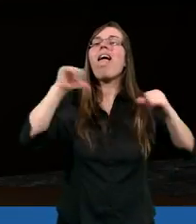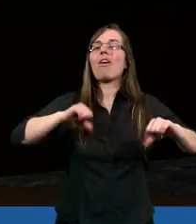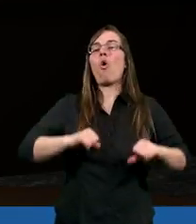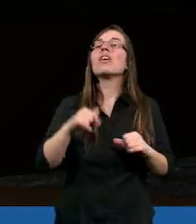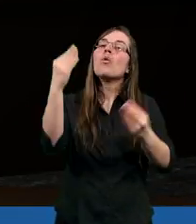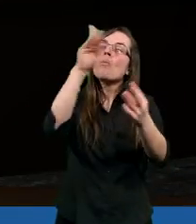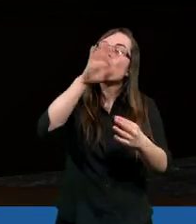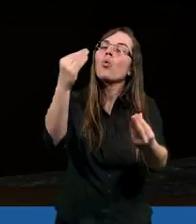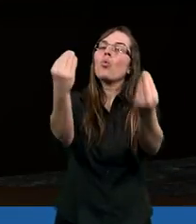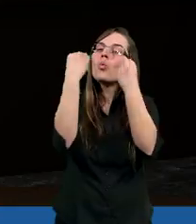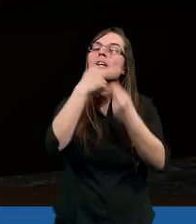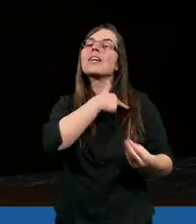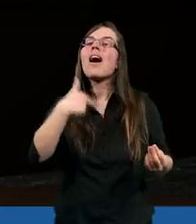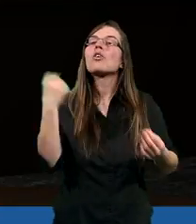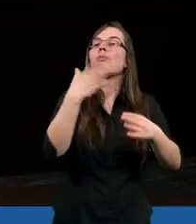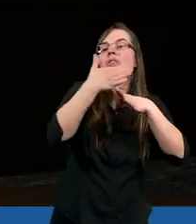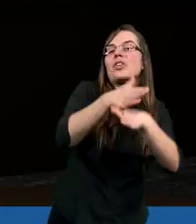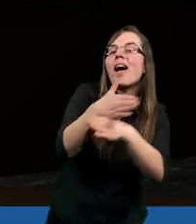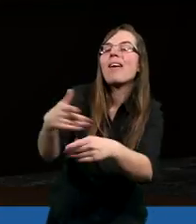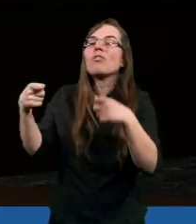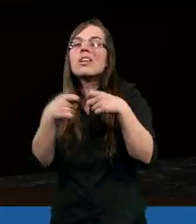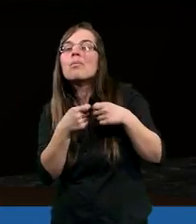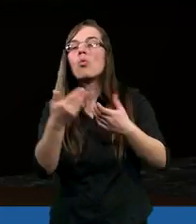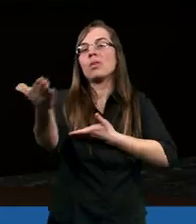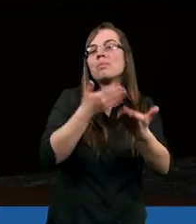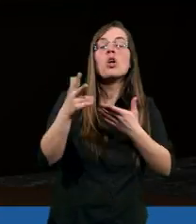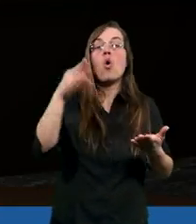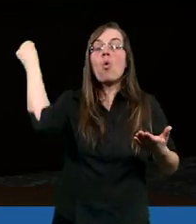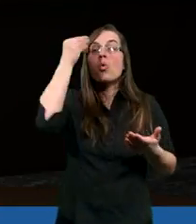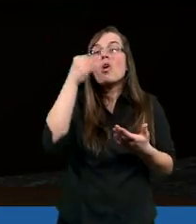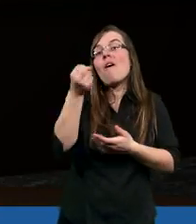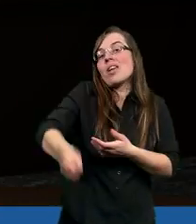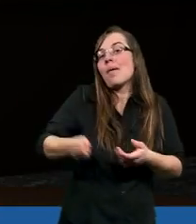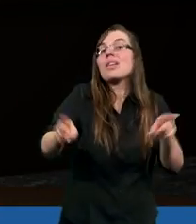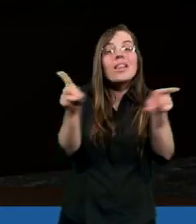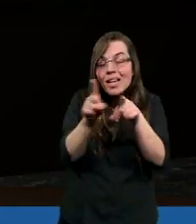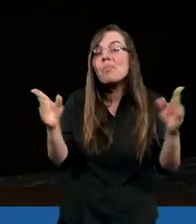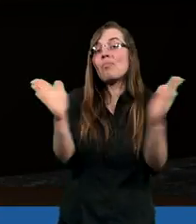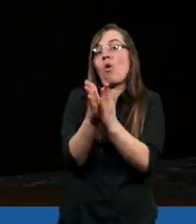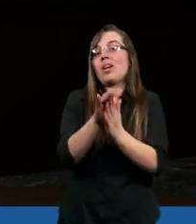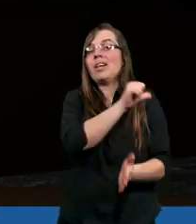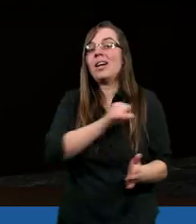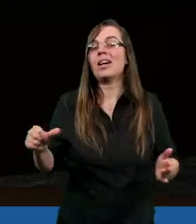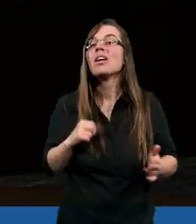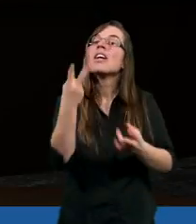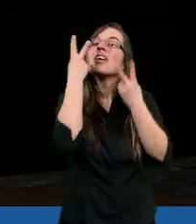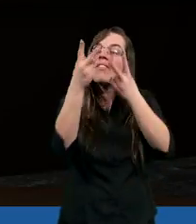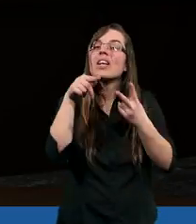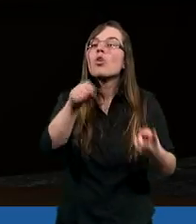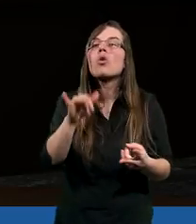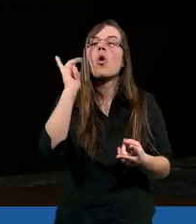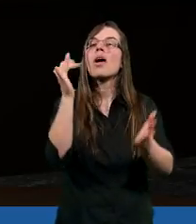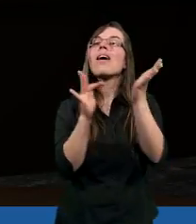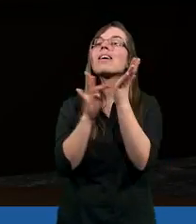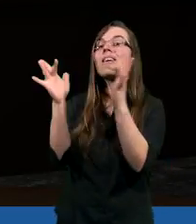innego uczy i wydaje mi się to, co wcześniej powiedziałeś o uczniach. Czy uczniowie się nie modlili? Uczniowie się modlili, ale widząc to,